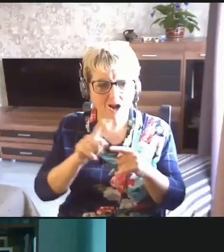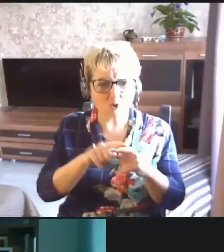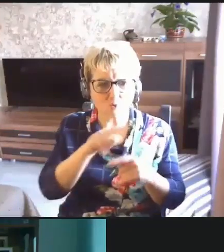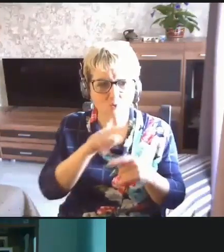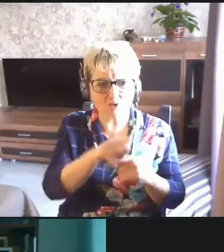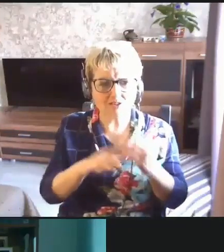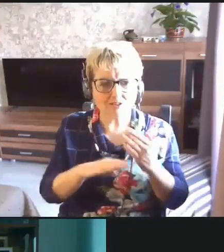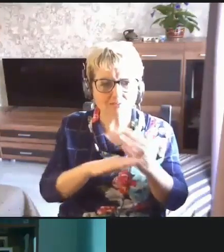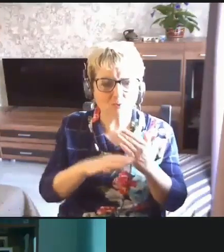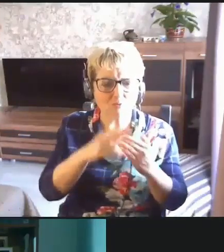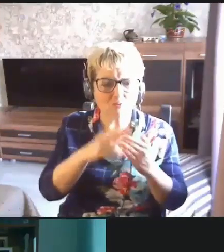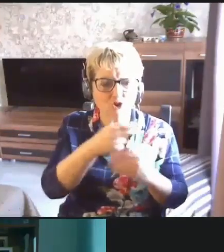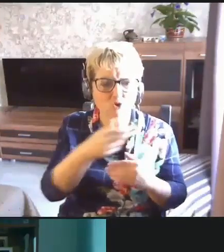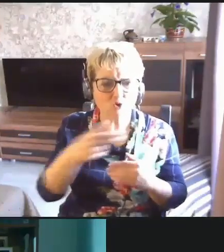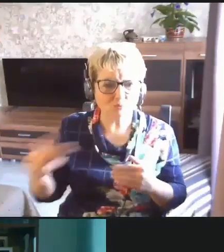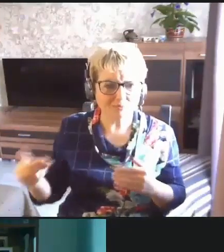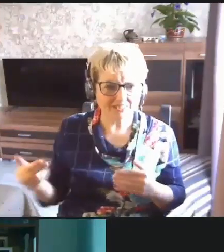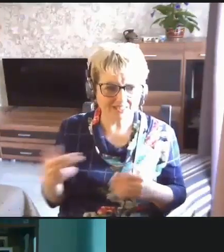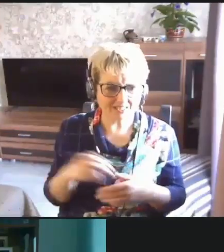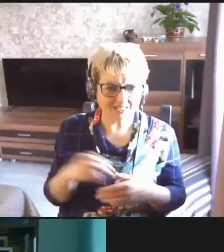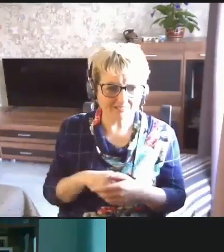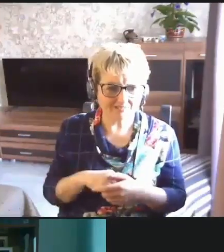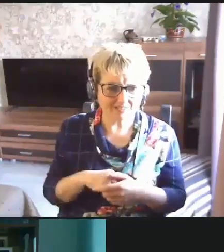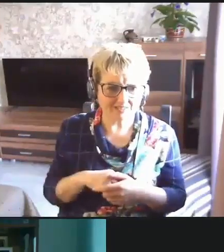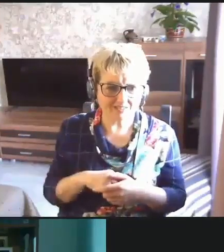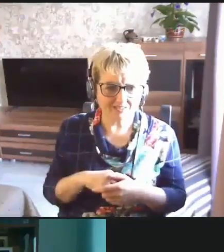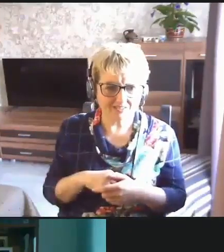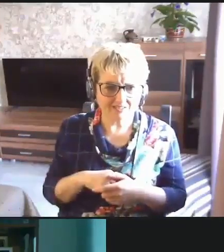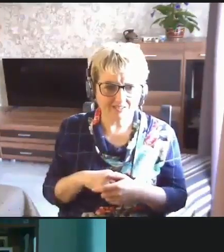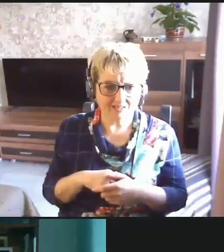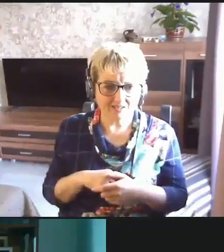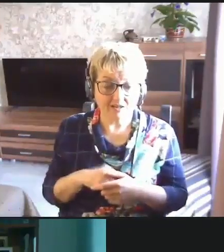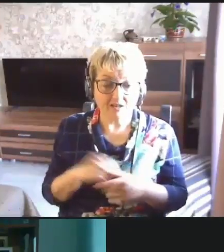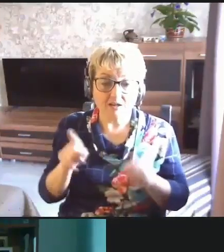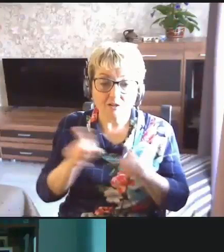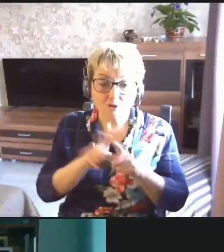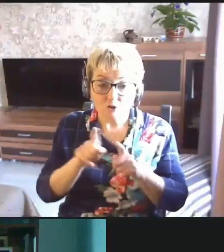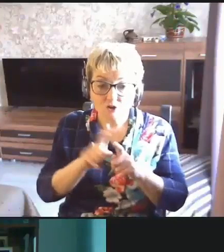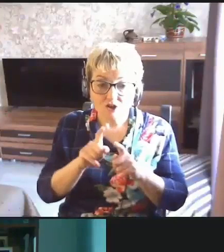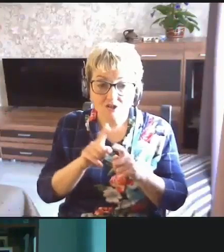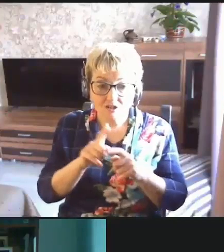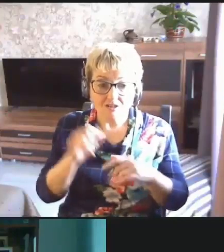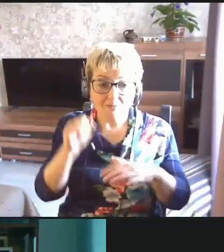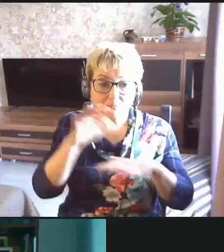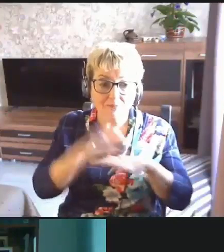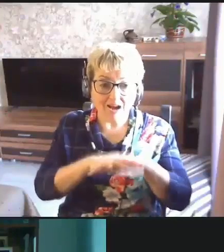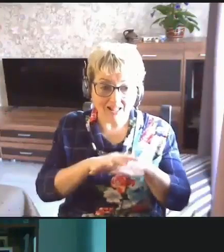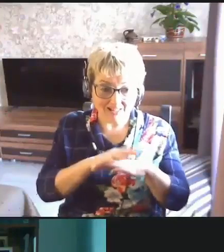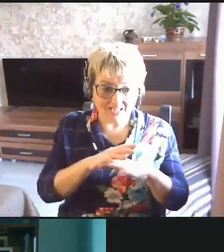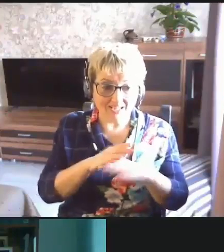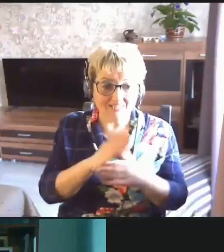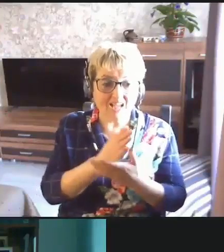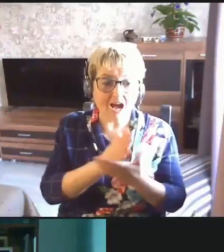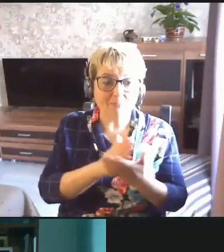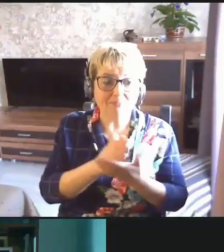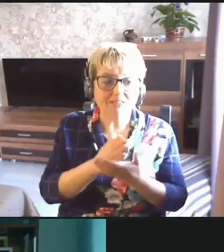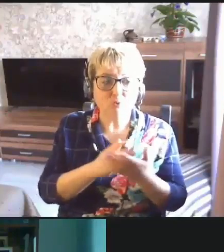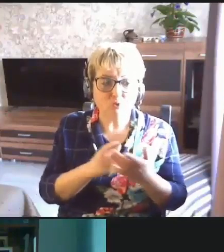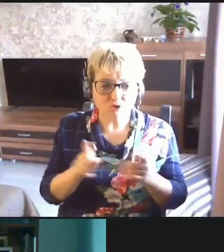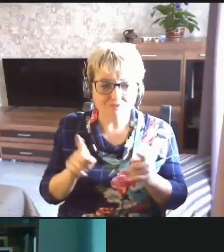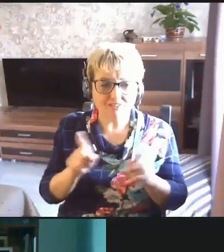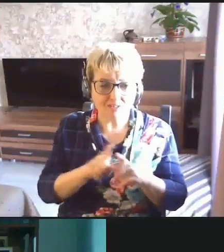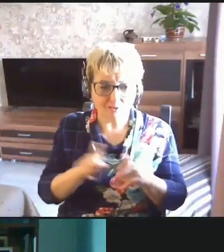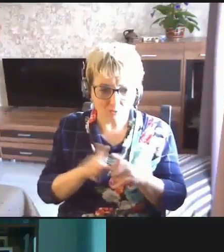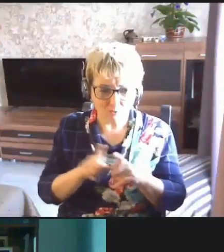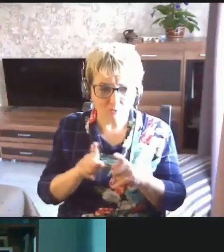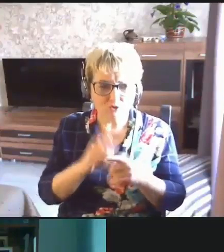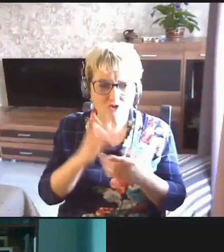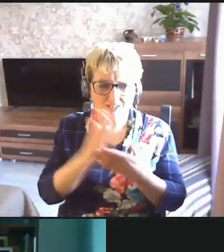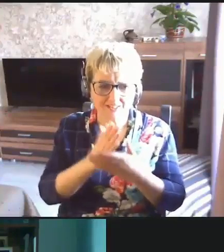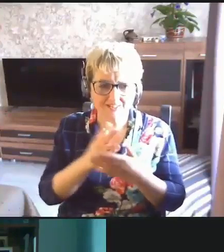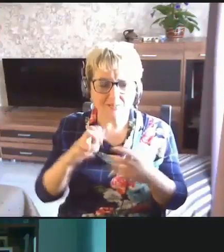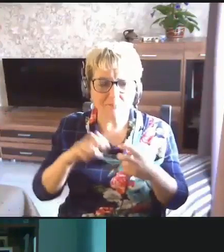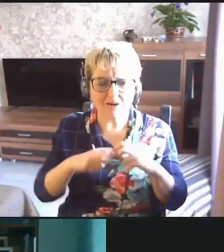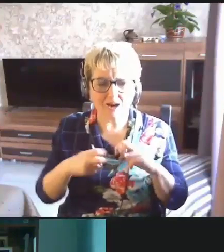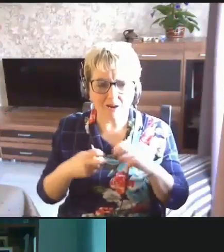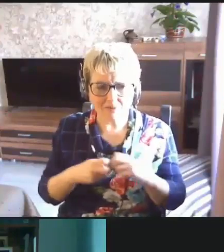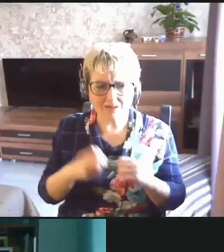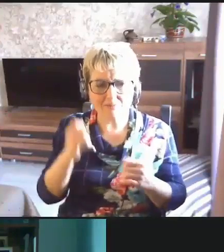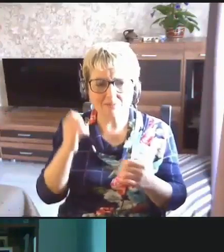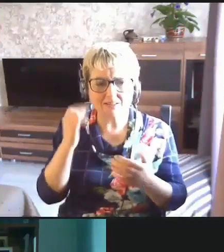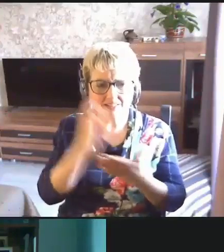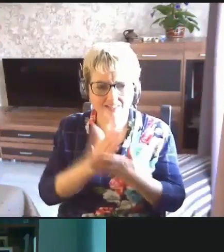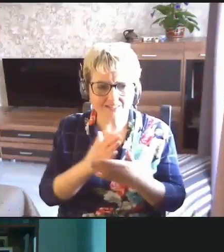субтитров субтитров. Тоже, кажется, банковское обслуживание, да, тоже есть проблемы,